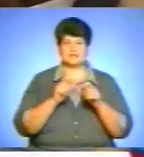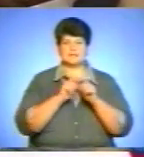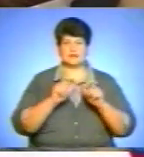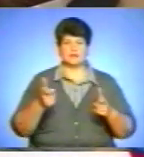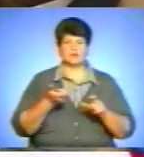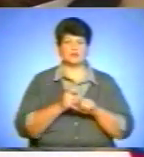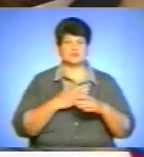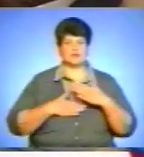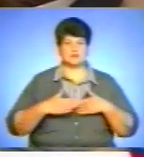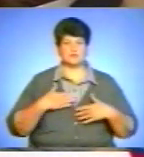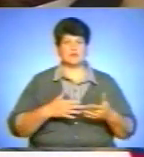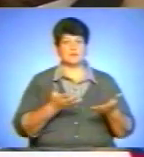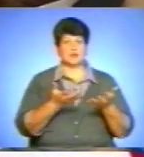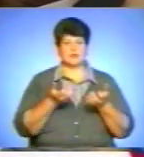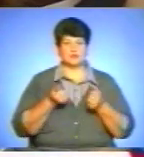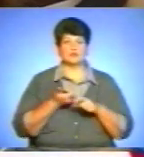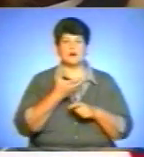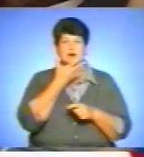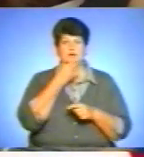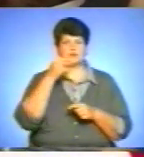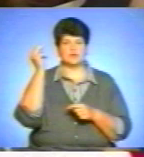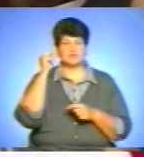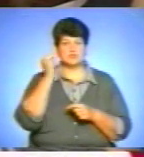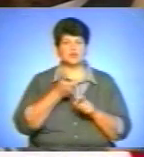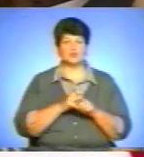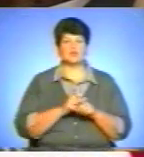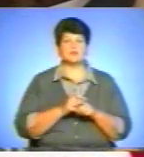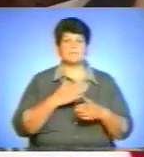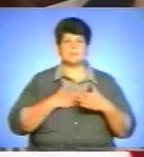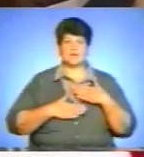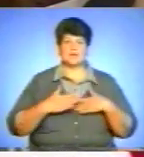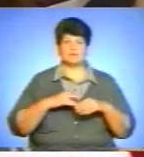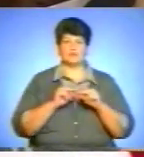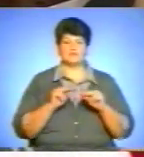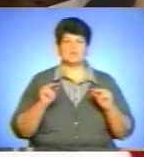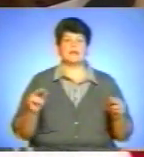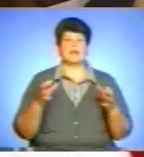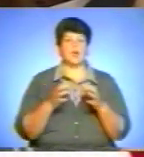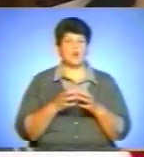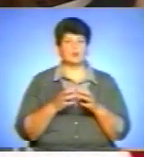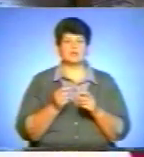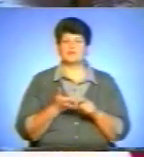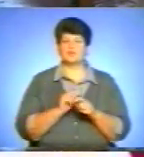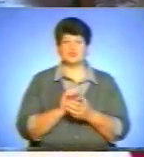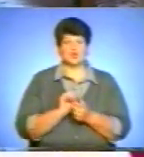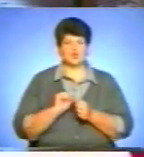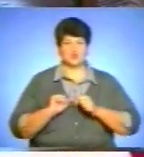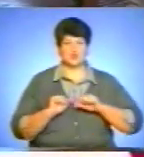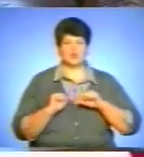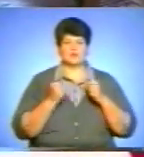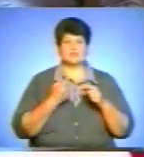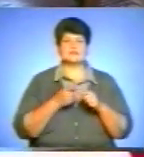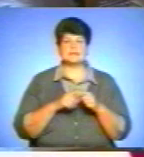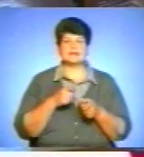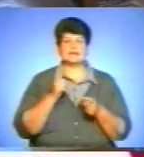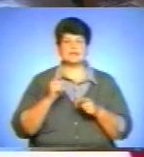сюди. Тут дуже гарно навчатися, дуже приємні вчителі, колектив взагалі дуже дружні. Це дійсно духовний